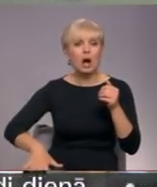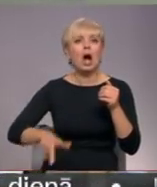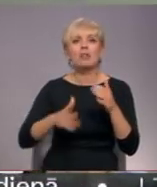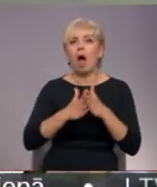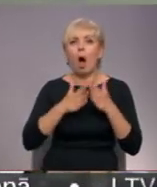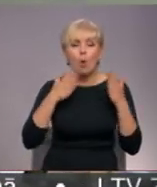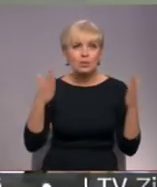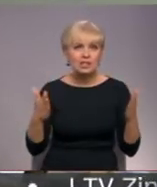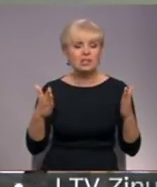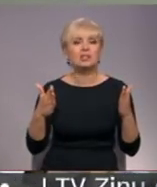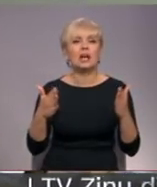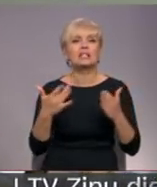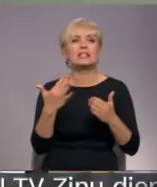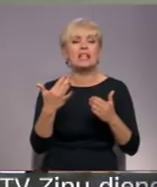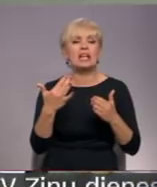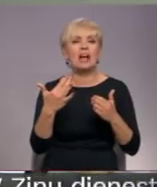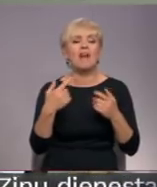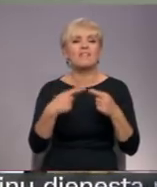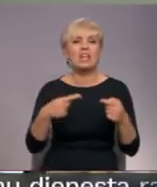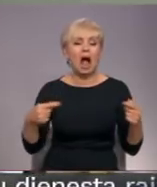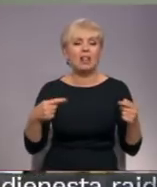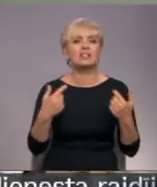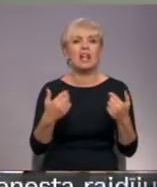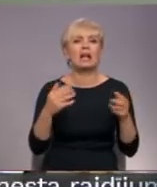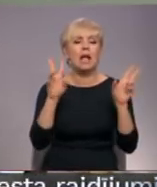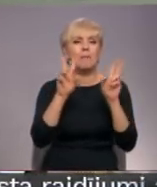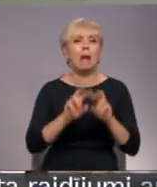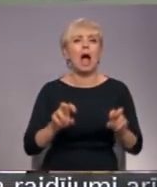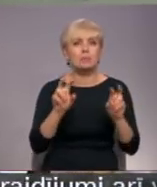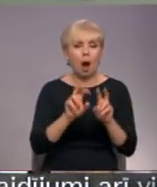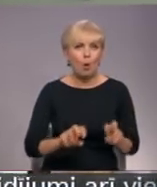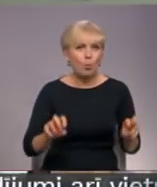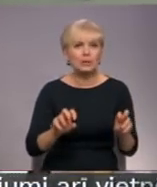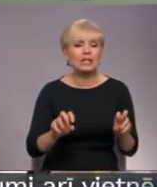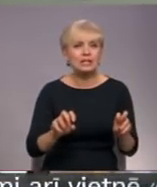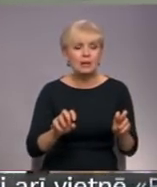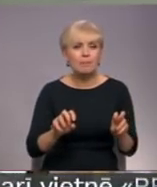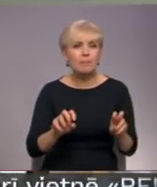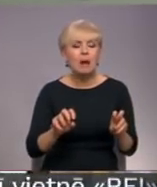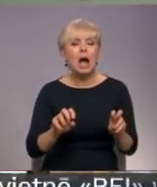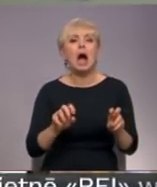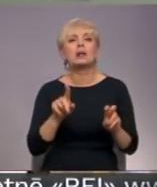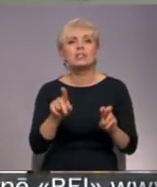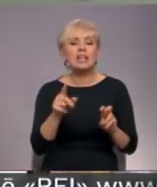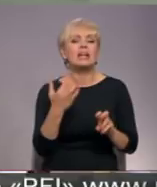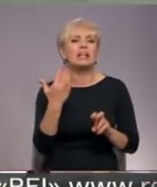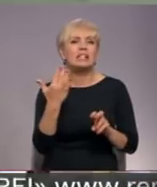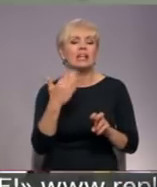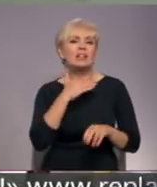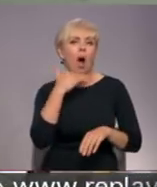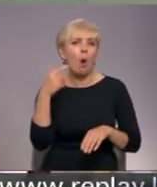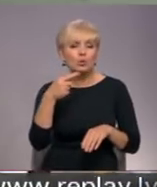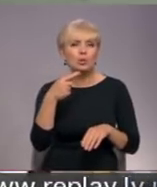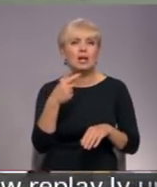Šīs koncentrācijas ir jāpēt. Tagad mēs ņemsim augstnes analīzes koncentrācijas, cik